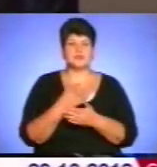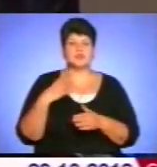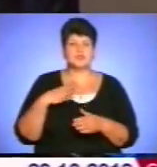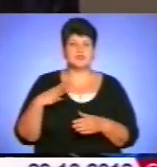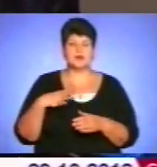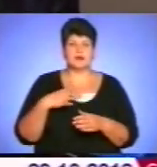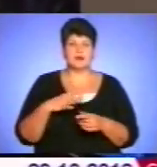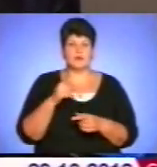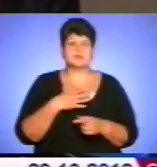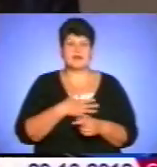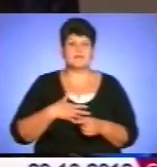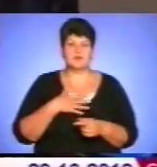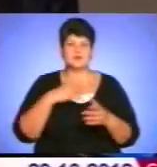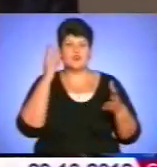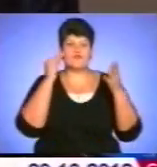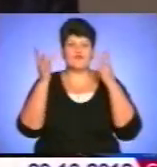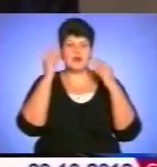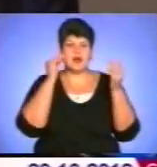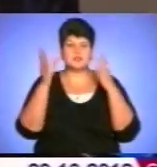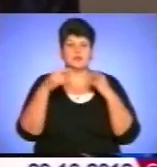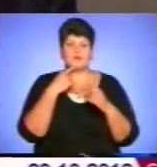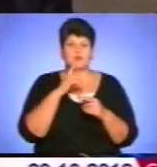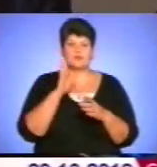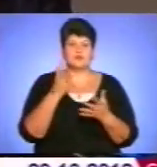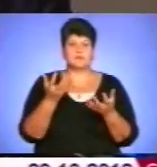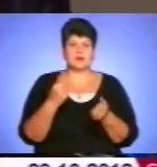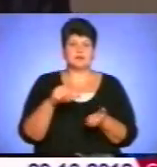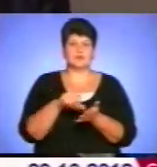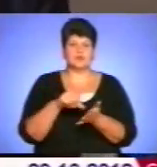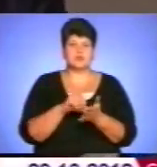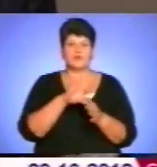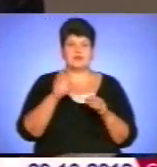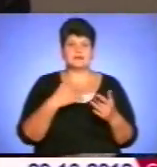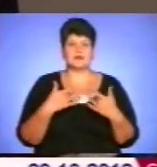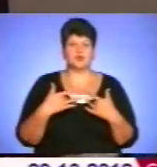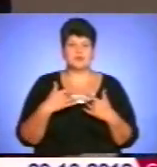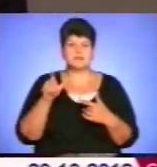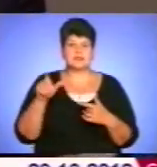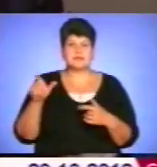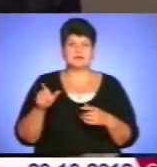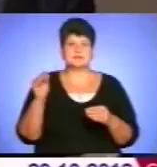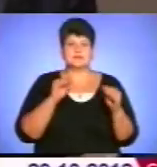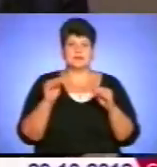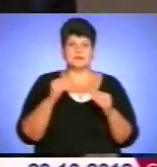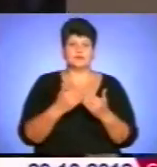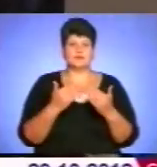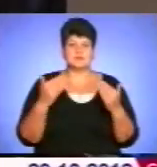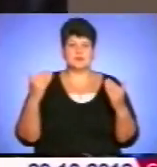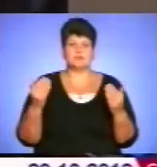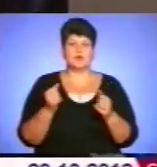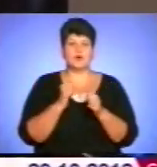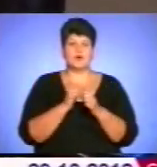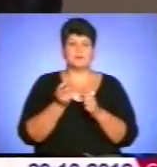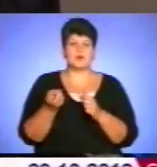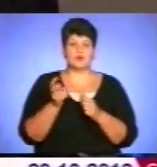Очекаю хвилюючих вражень. Кажуть, що буде брати участь весь акторський склад у виставі. Хочу подивитися на вистави, ходжу частіше, як на